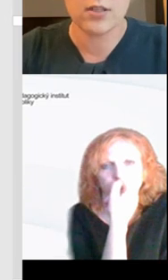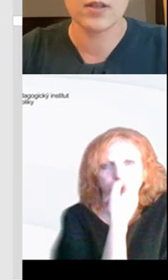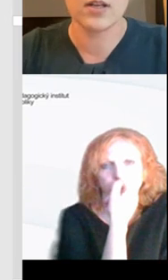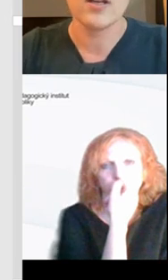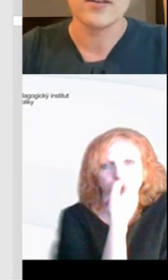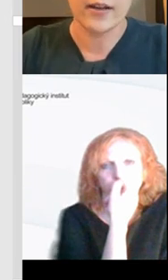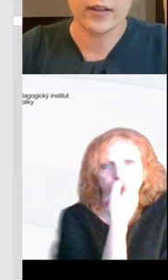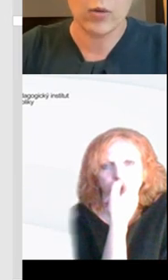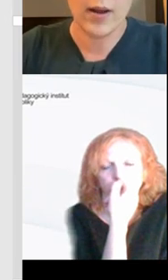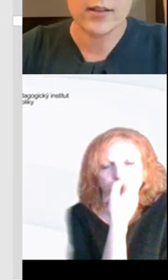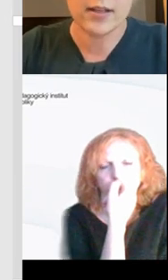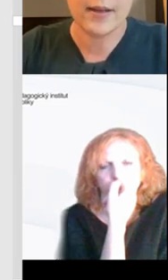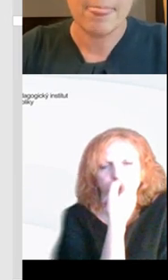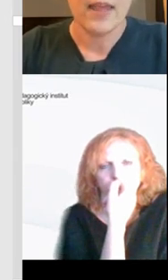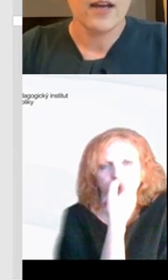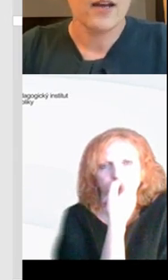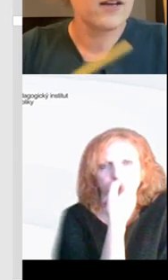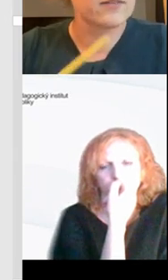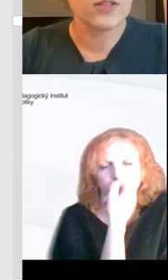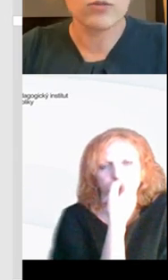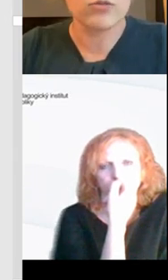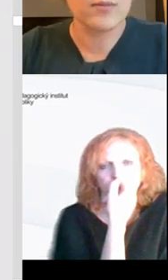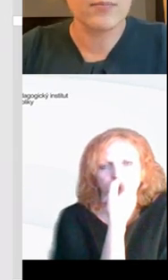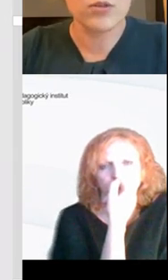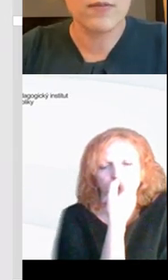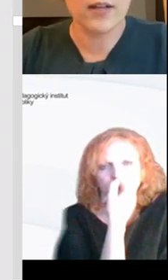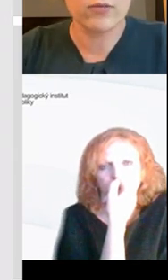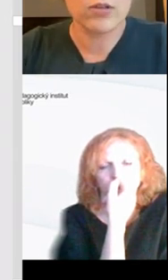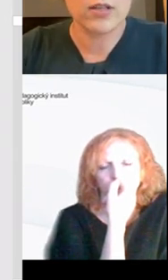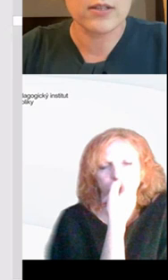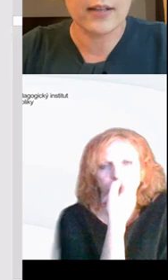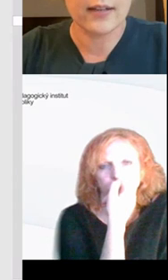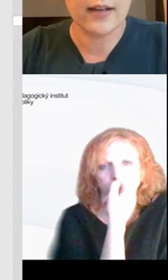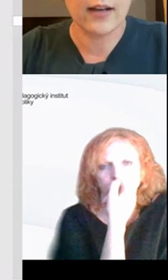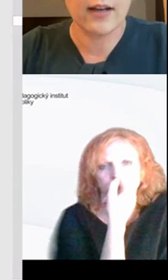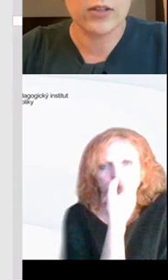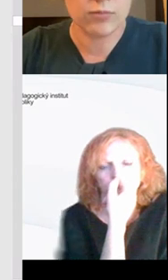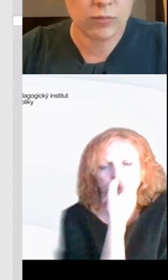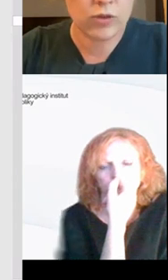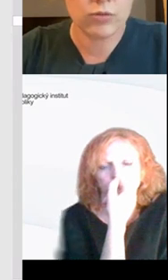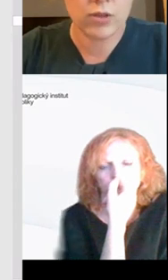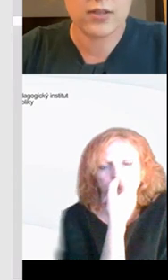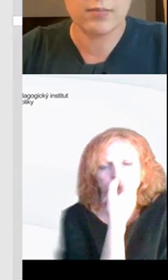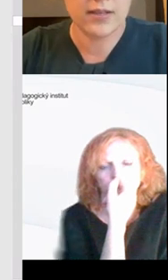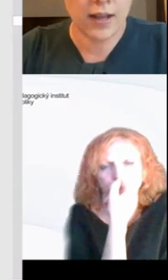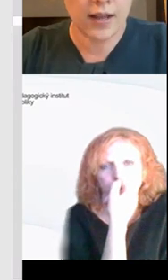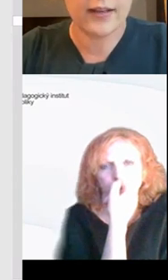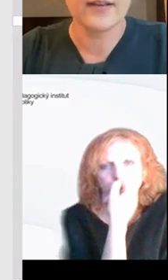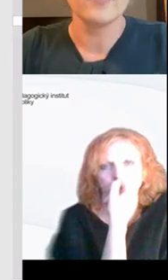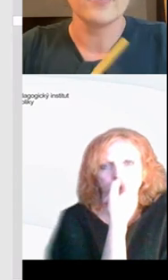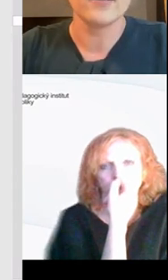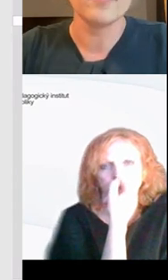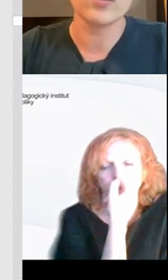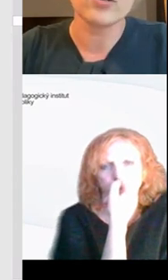ty kartičky, zatím teda nějaké ty obrázky. Takže určitě používáte, určitě znáte a věřím tomu, že určitě s dětmi